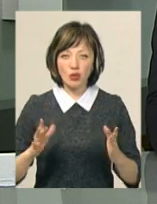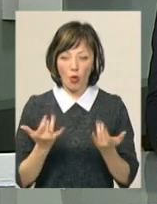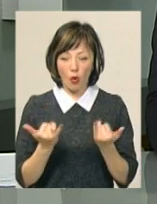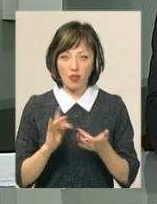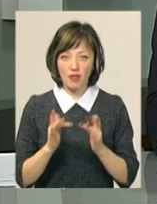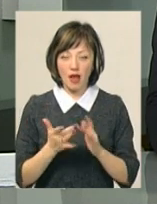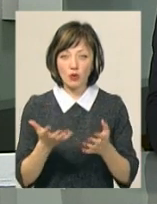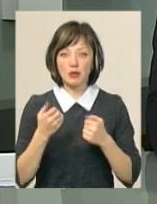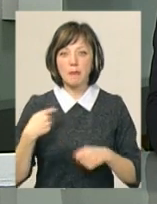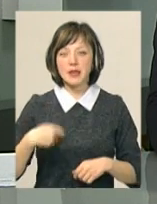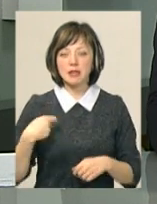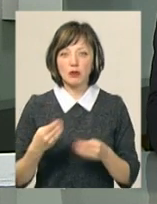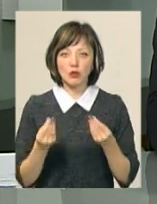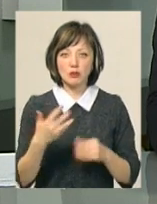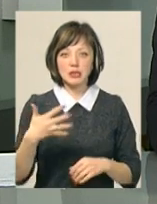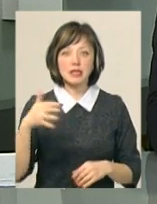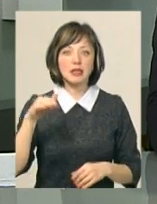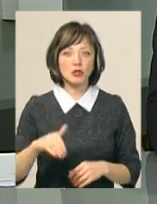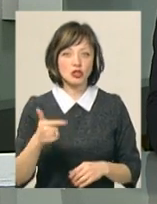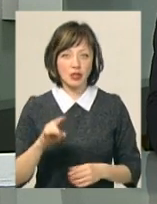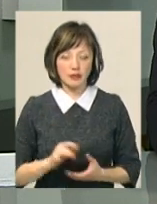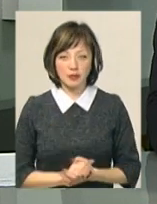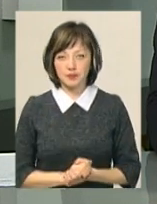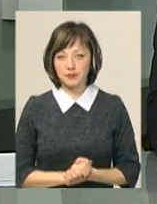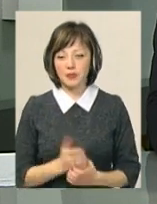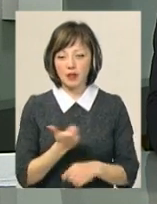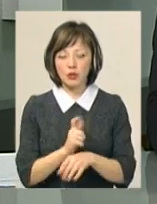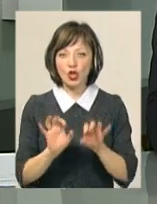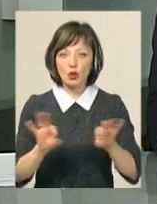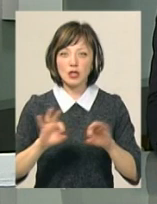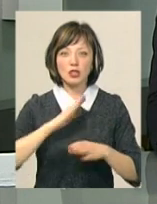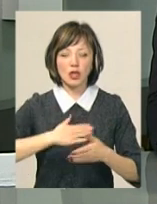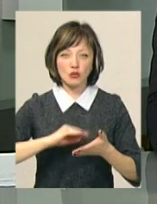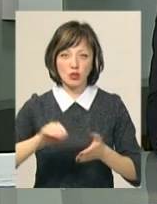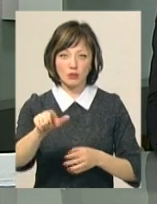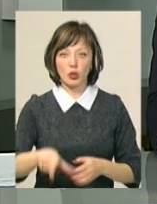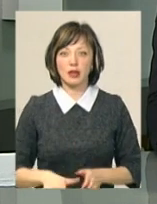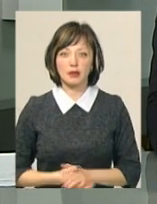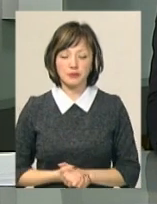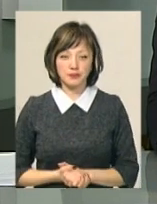отримає президентський грант у розмірі 50 тисяч гривень. Більше розкаже Тетяна Ворожцова.